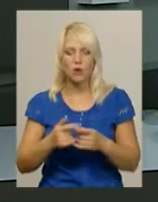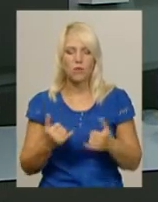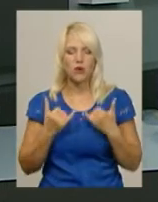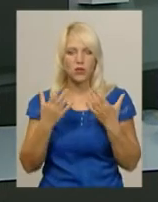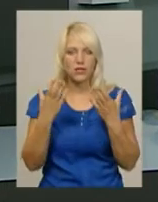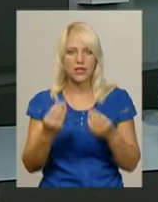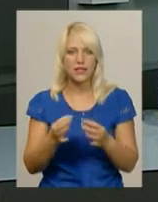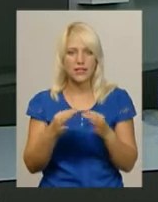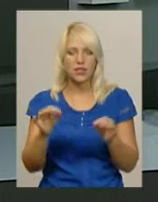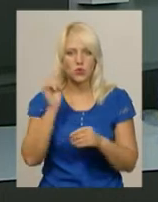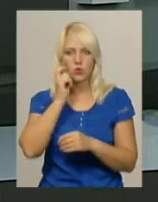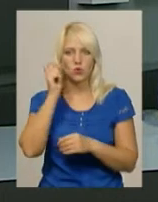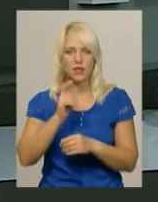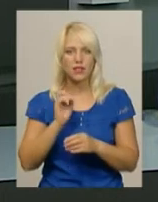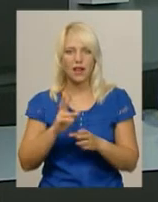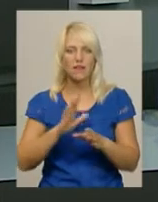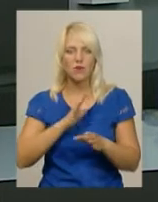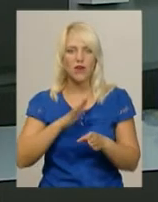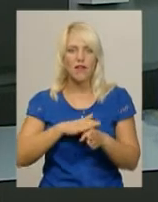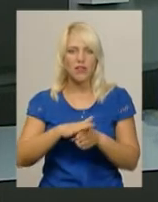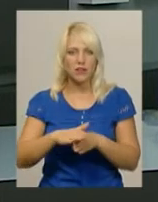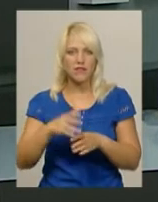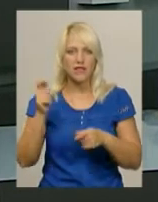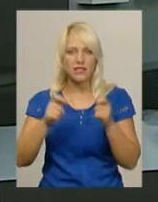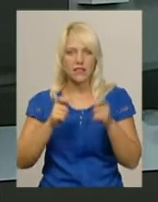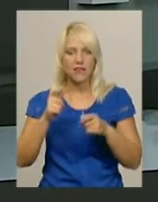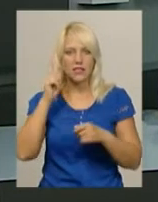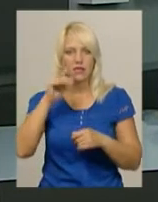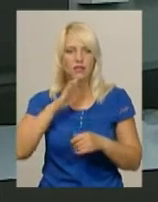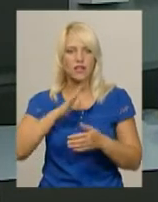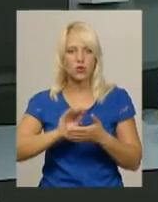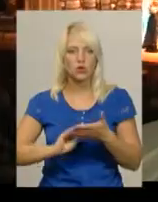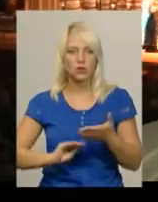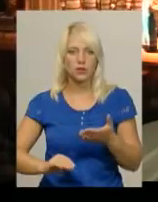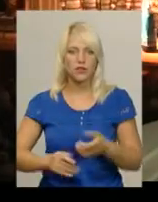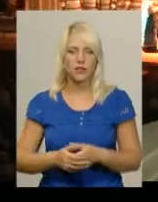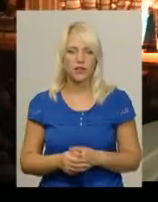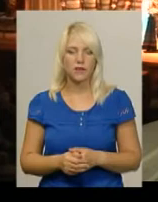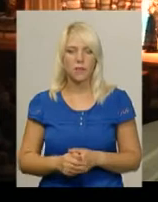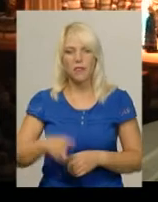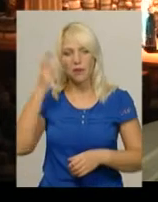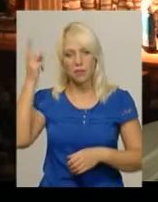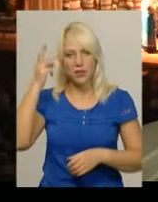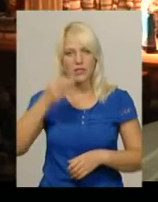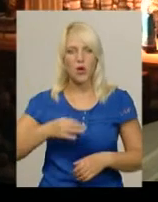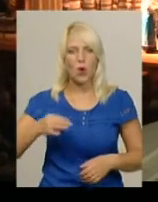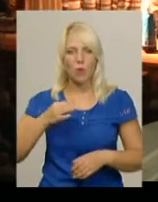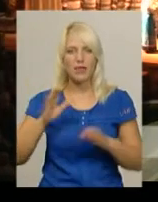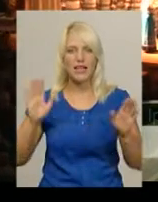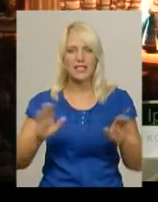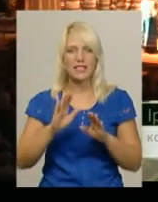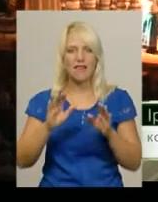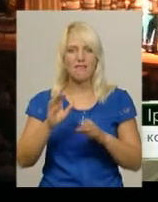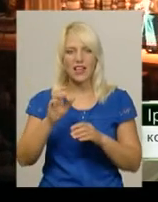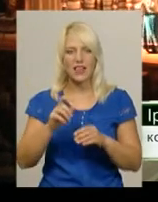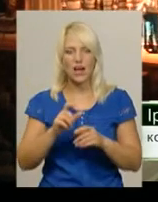він до Дня Незалежності України. Як відбувався фестиваль, знає Ірина Хижа. У Хмельницькій обласній філармонії проходить 10